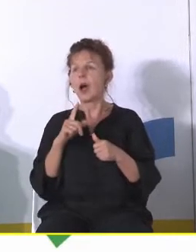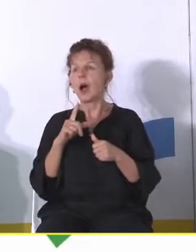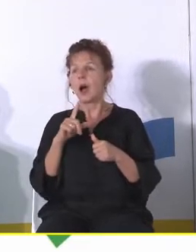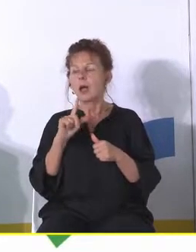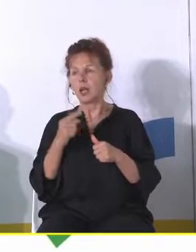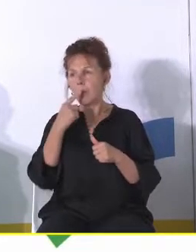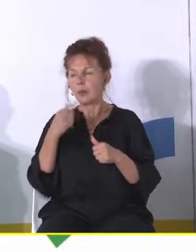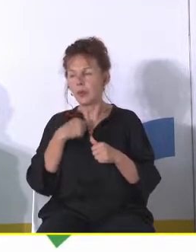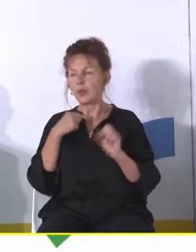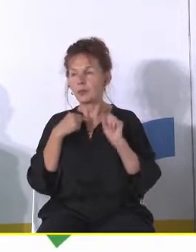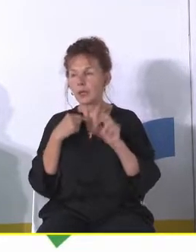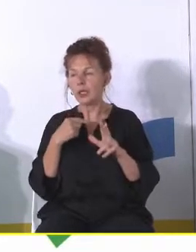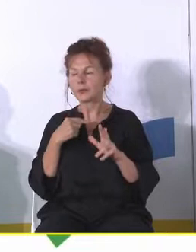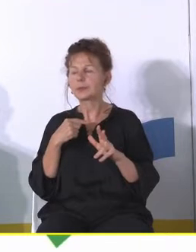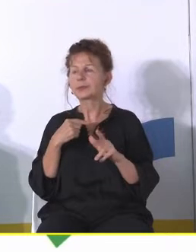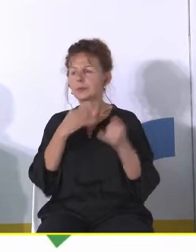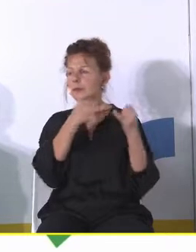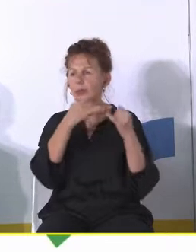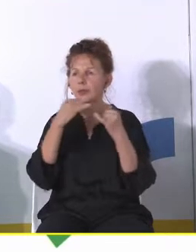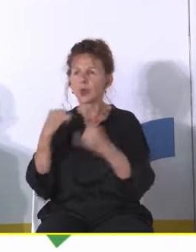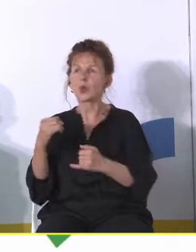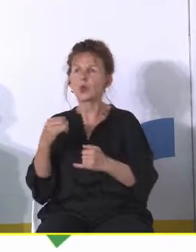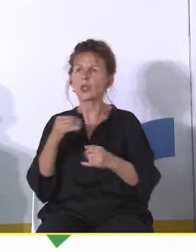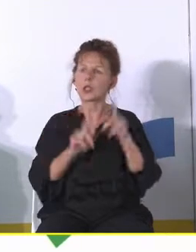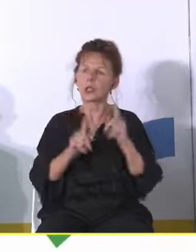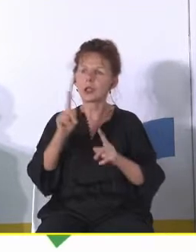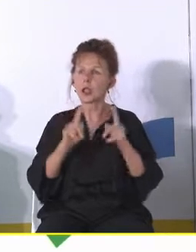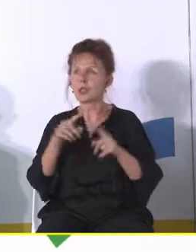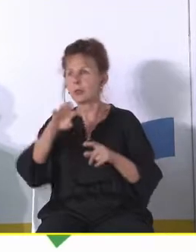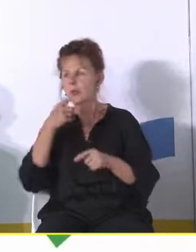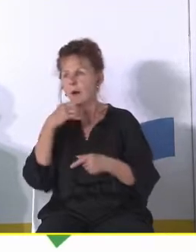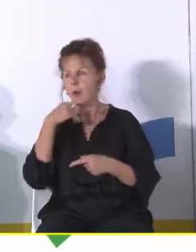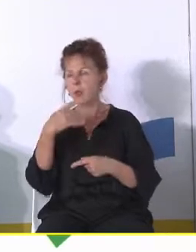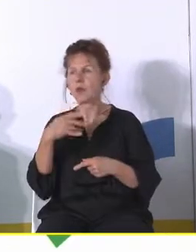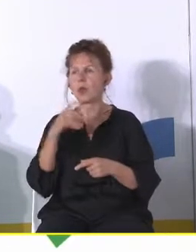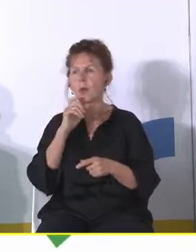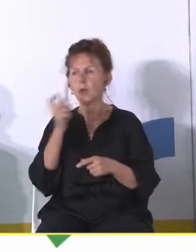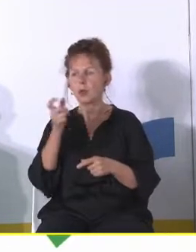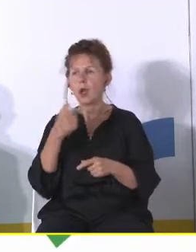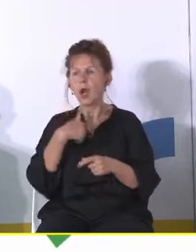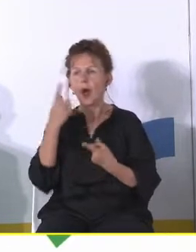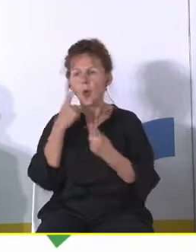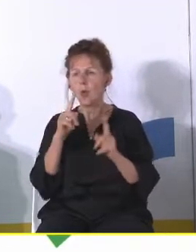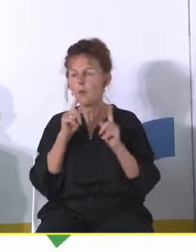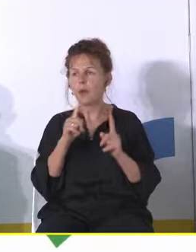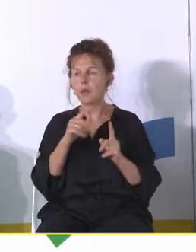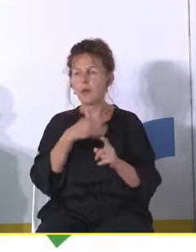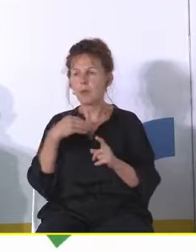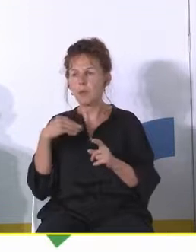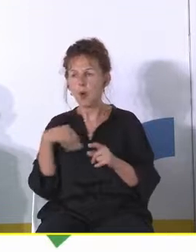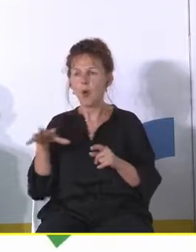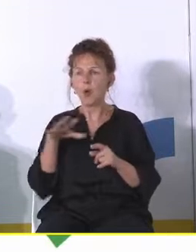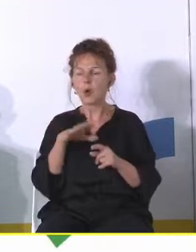powiem tak że i to gdzieś tam w różnych też czasem gremiach mówię głośno i powiem też ja uważam że w polskim wydaniu